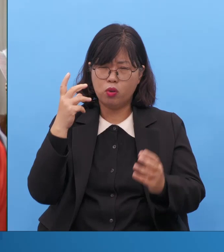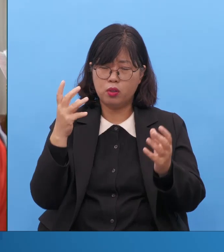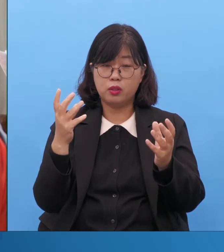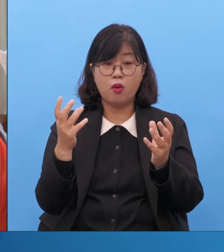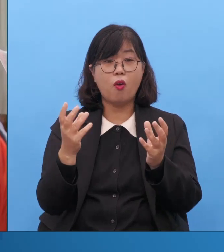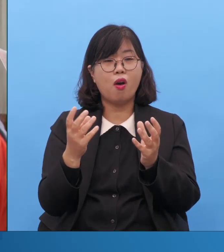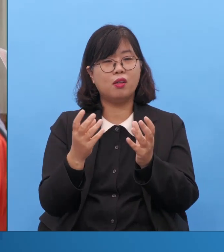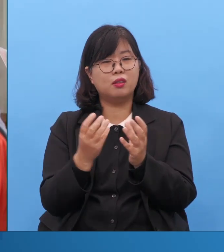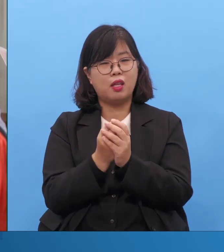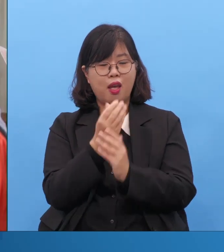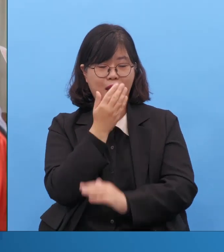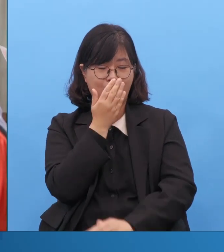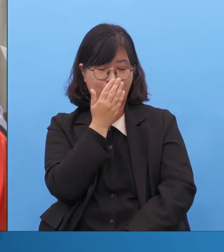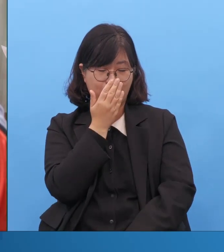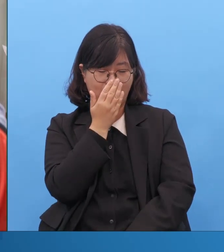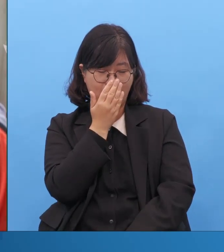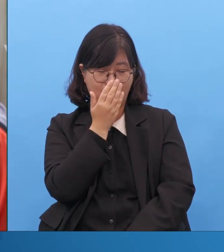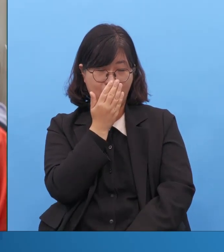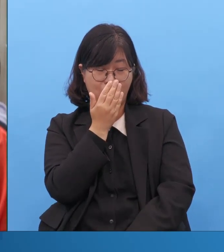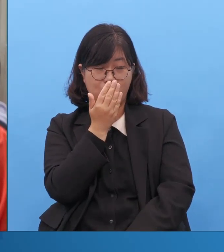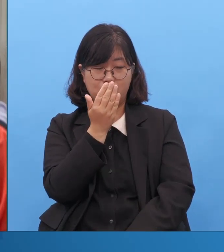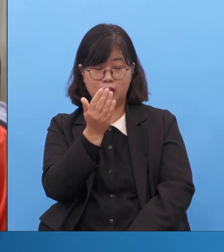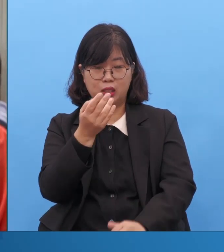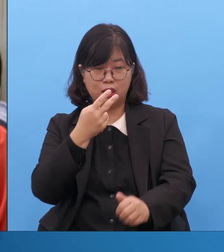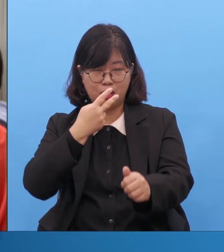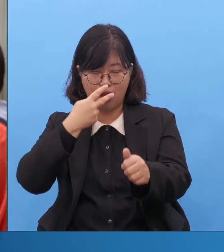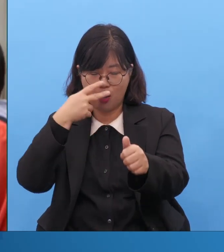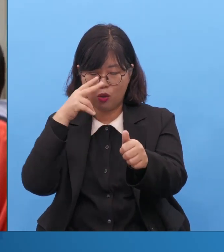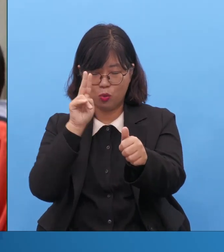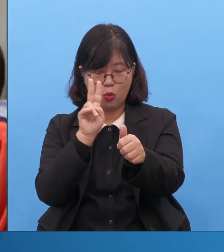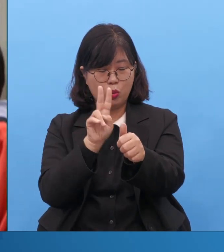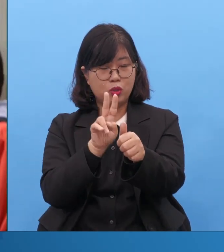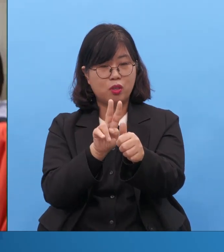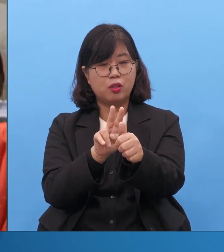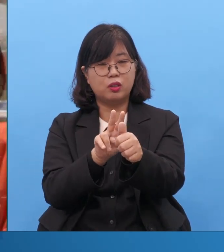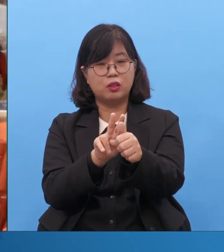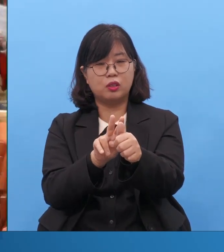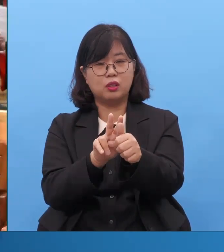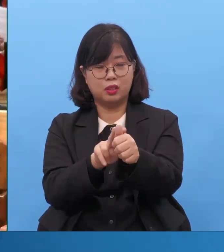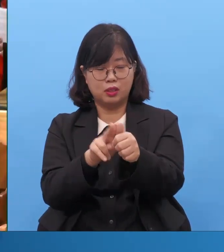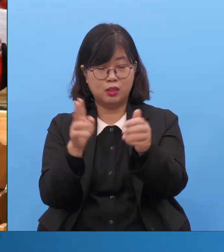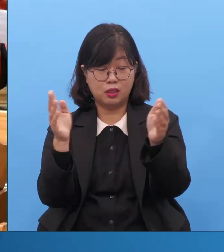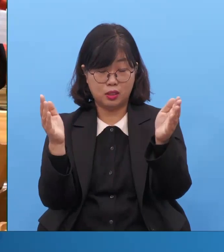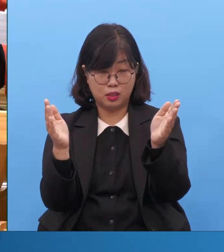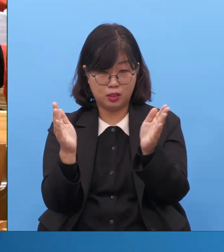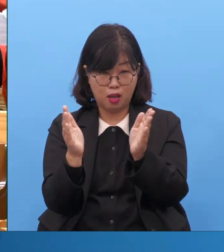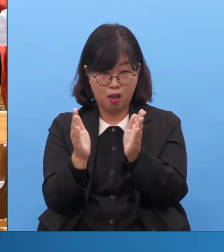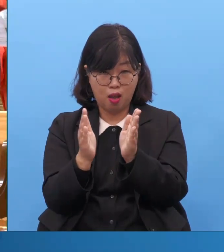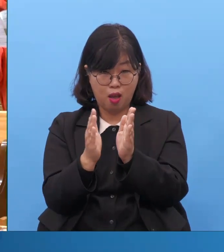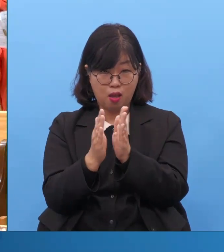절대만이 도전을